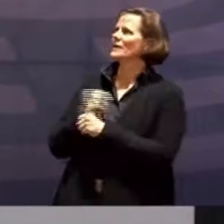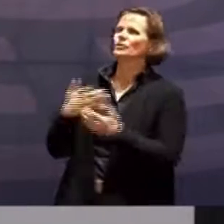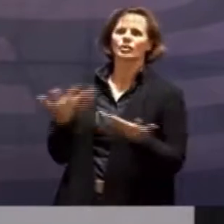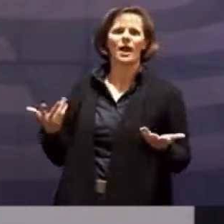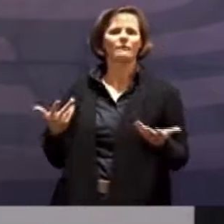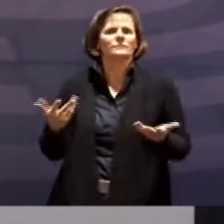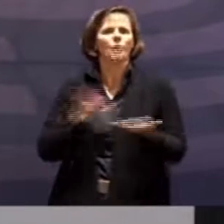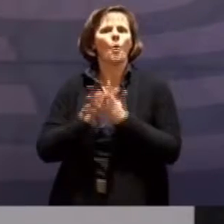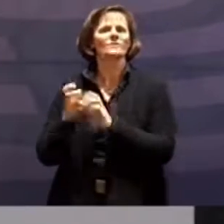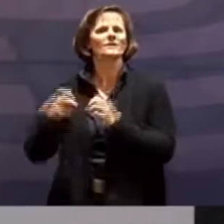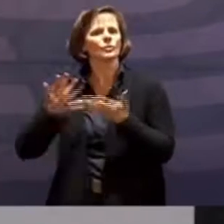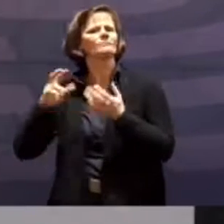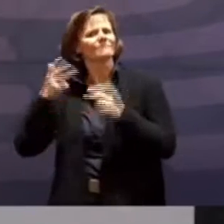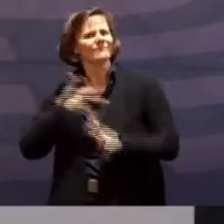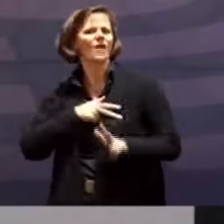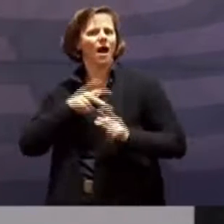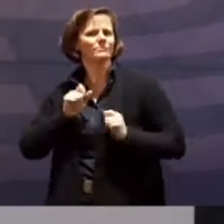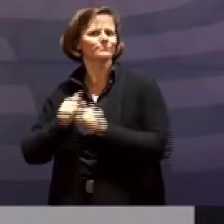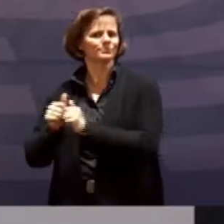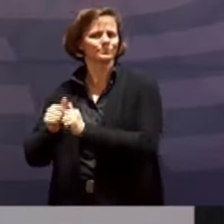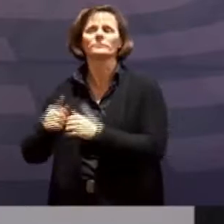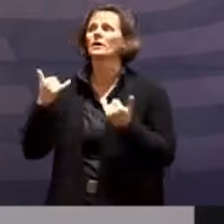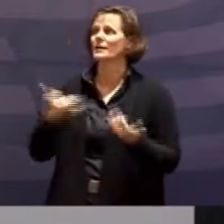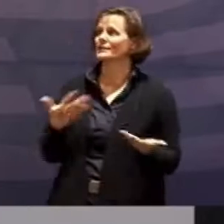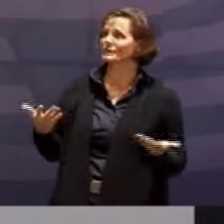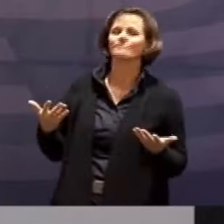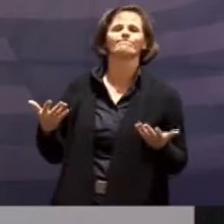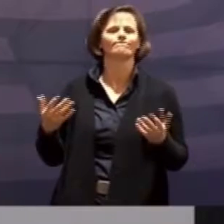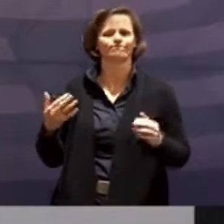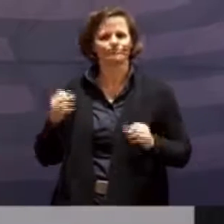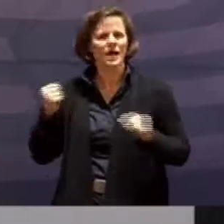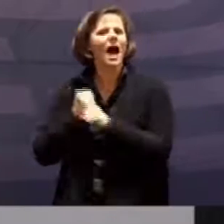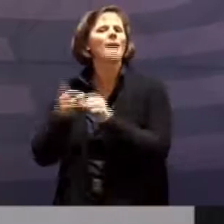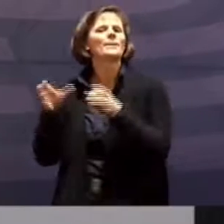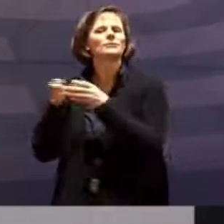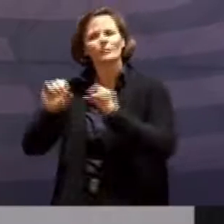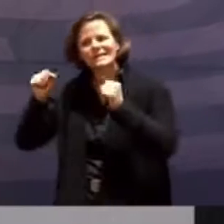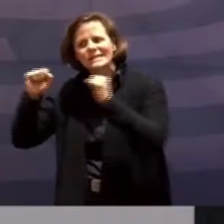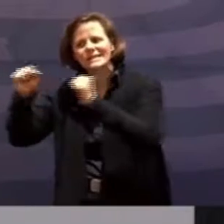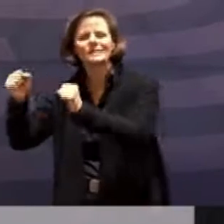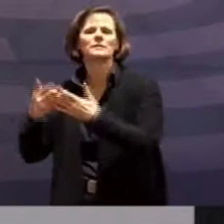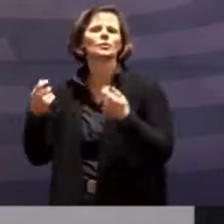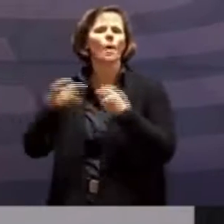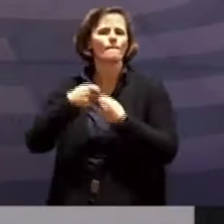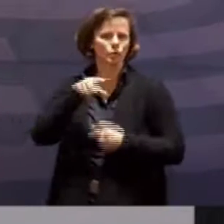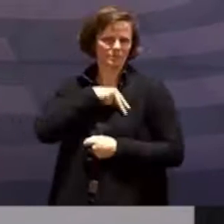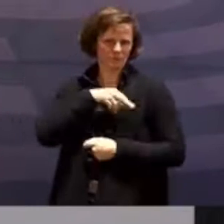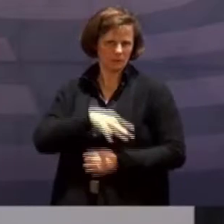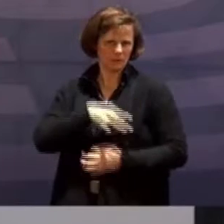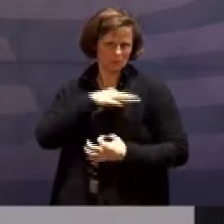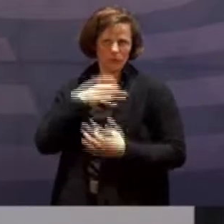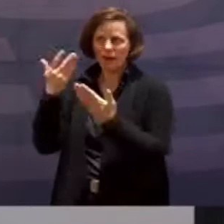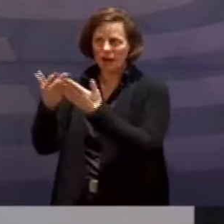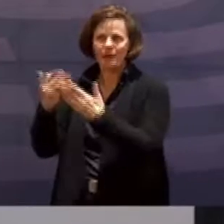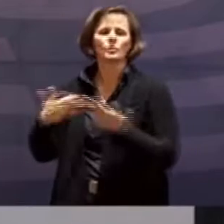jetzt eine Taskforce eingesetzt, zu der dann Jens Spahn und der Chaosminister Andi Scheuer zusammen den Hut übernehmen. Die Gründung dieser